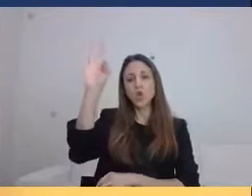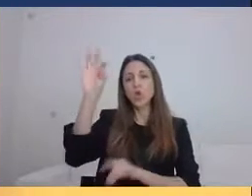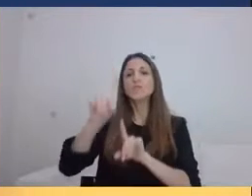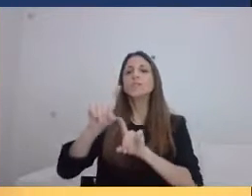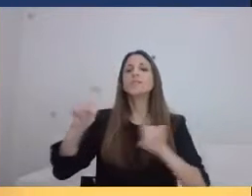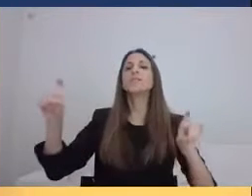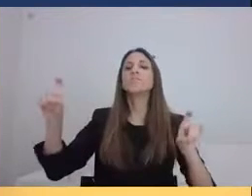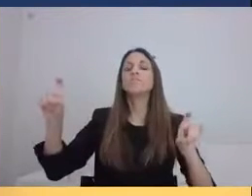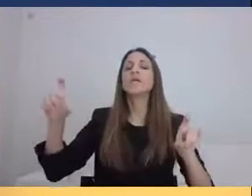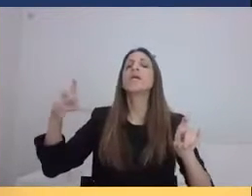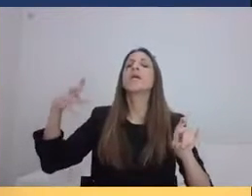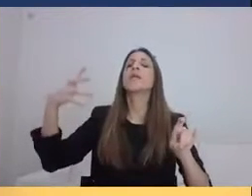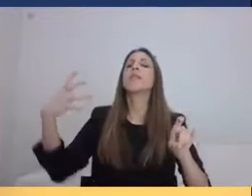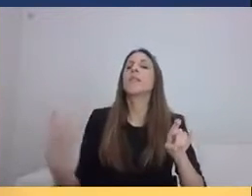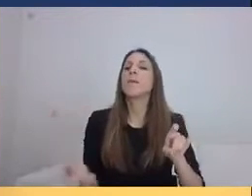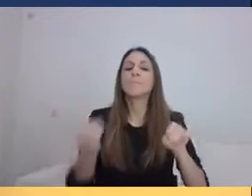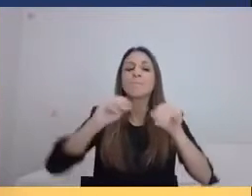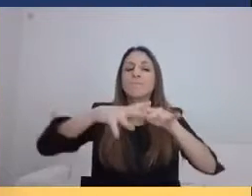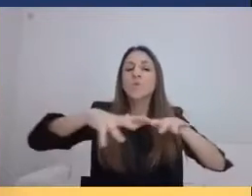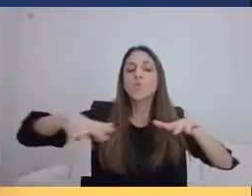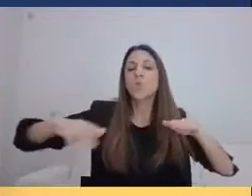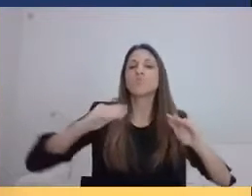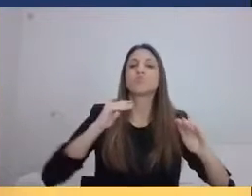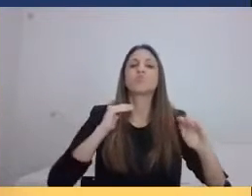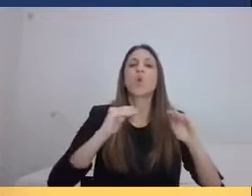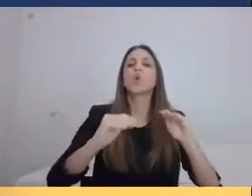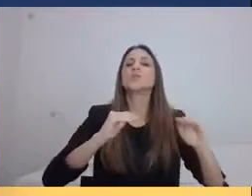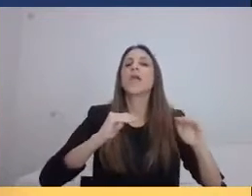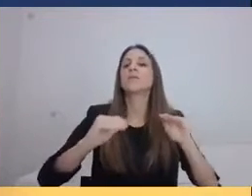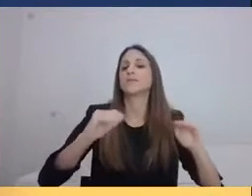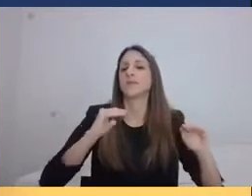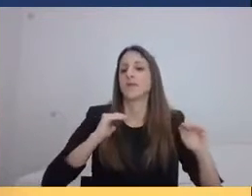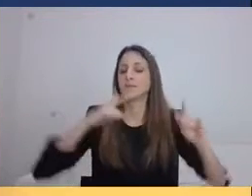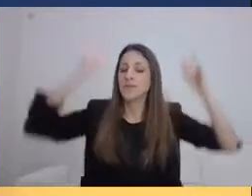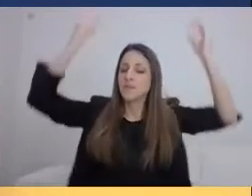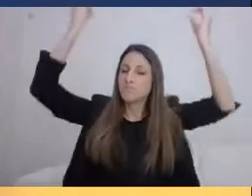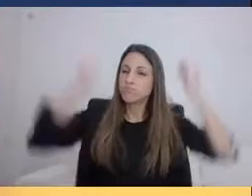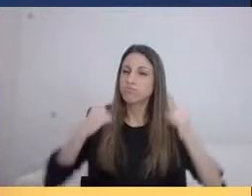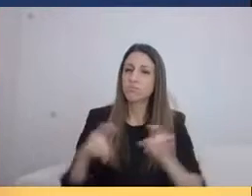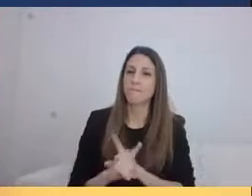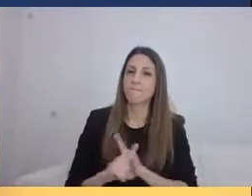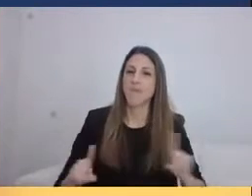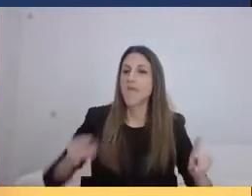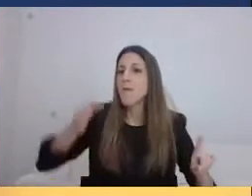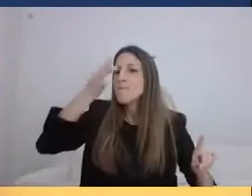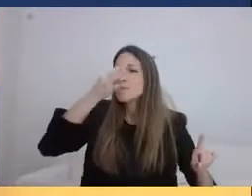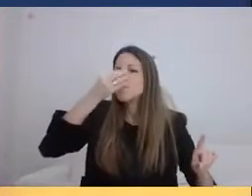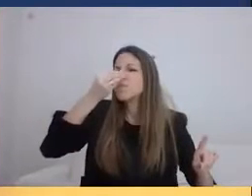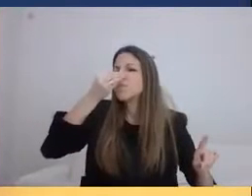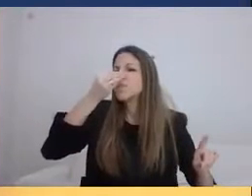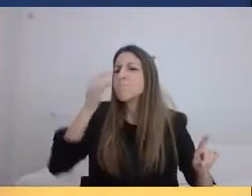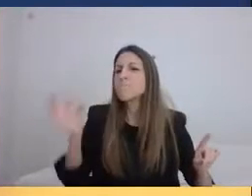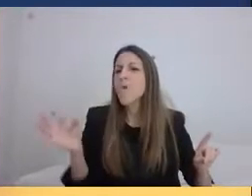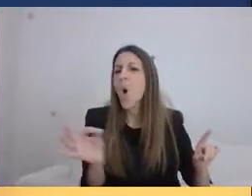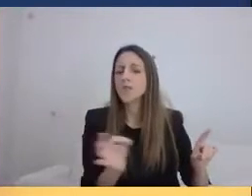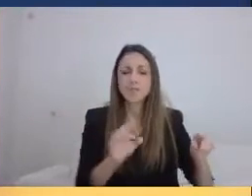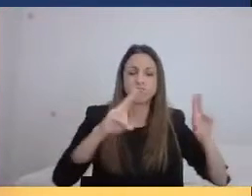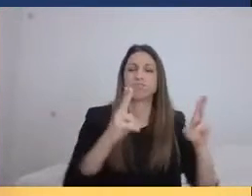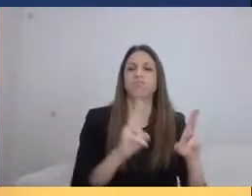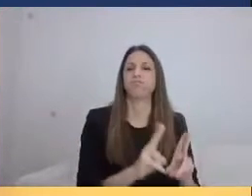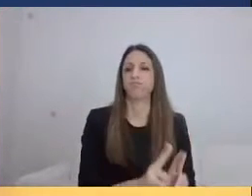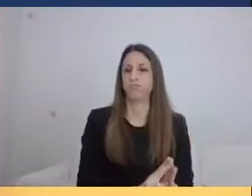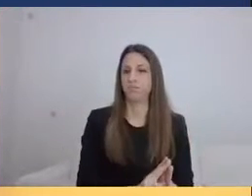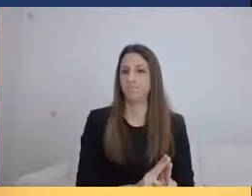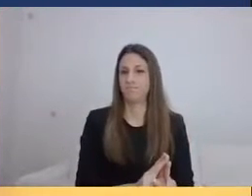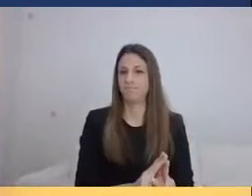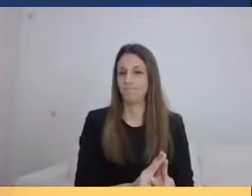Literacy» στην Ευρώπη για την προστασία των ωκεανών σε συνεργασία